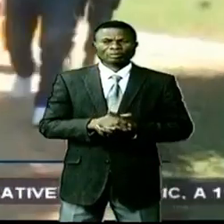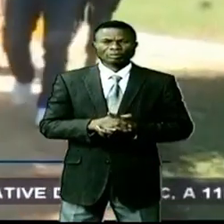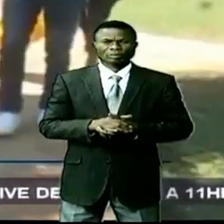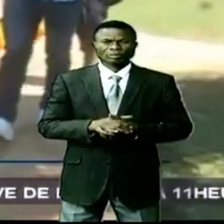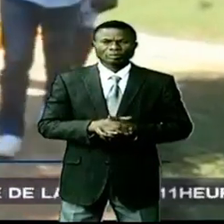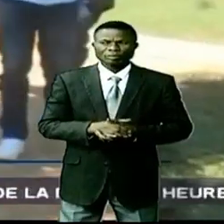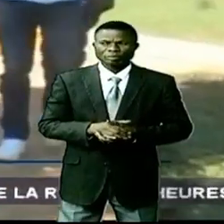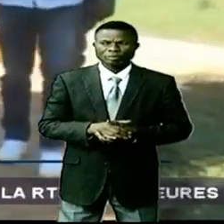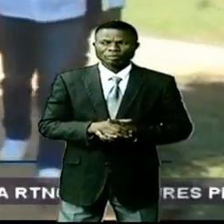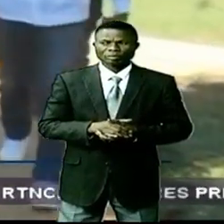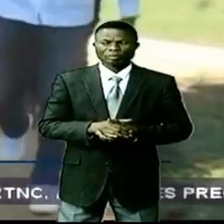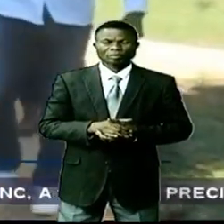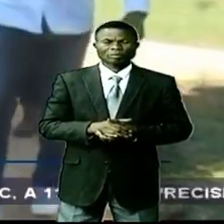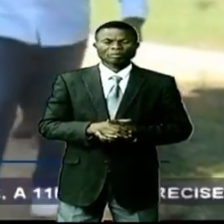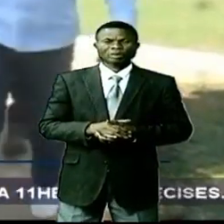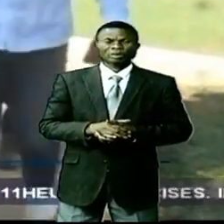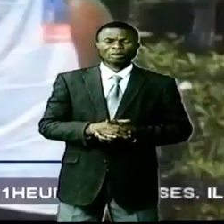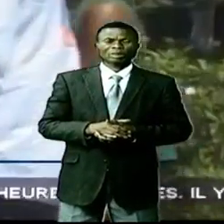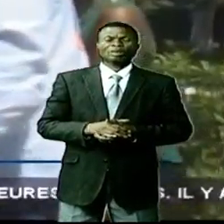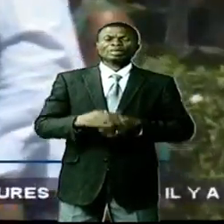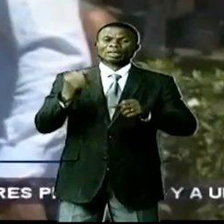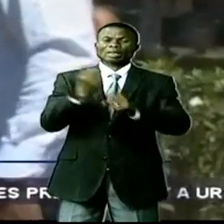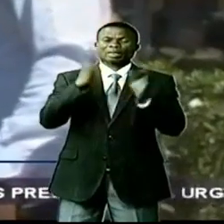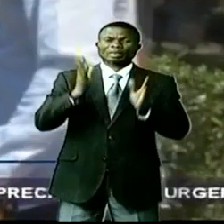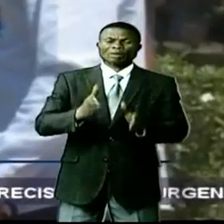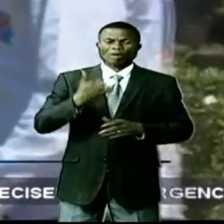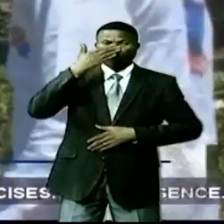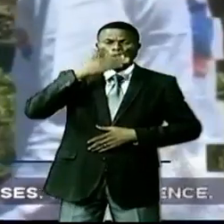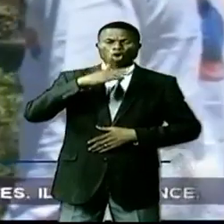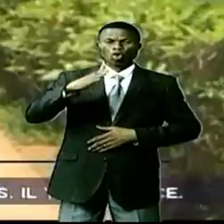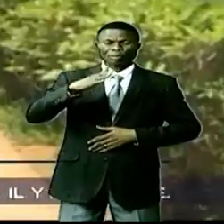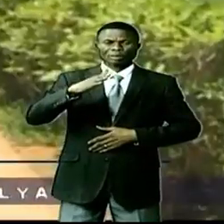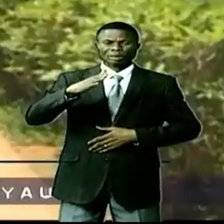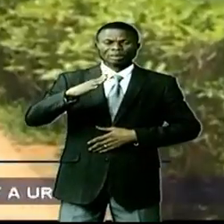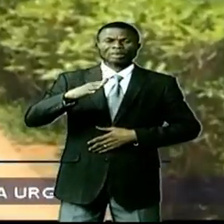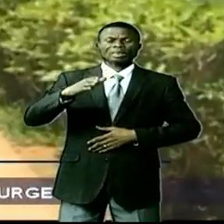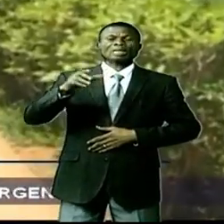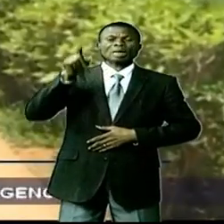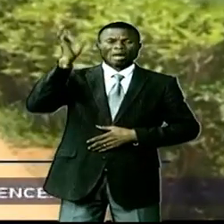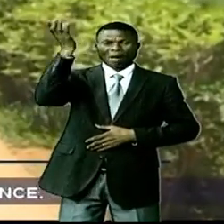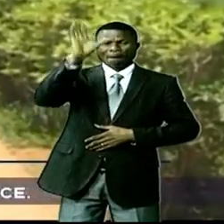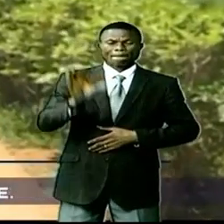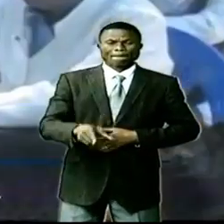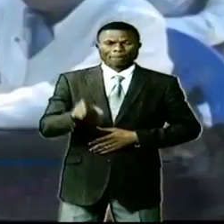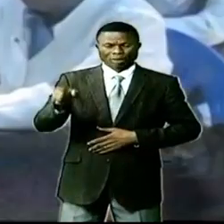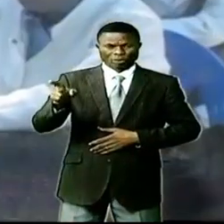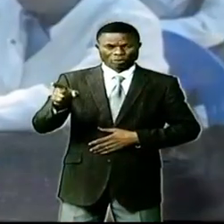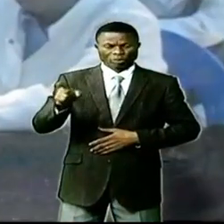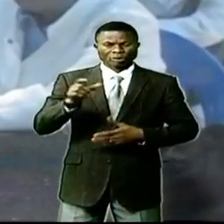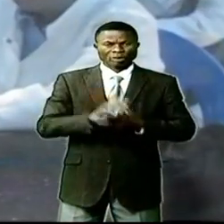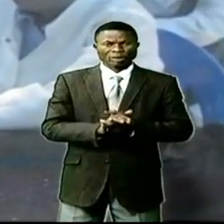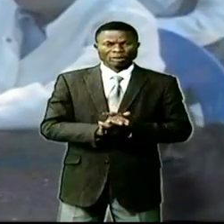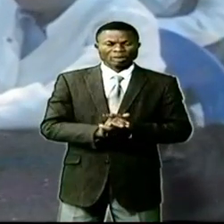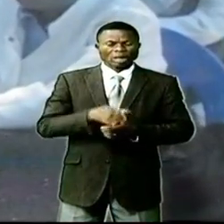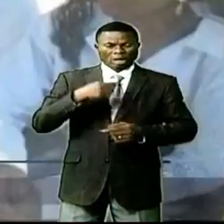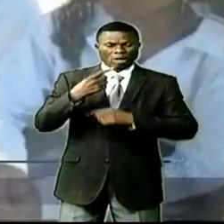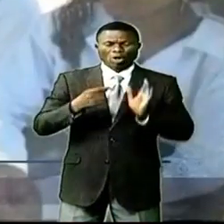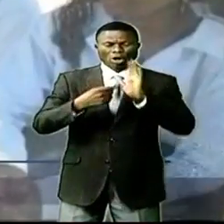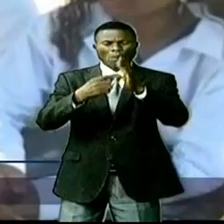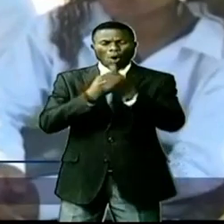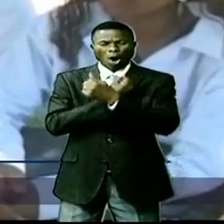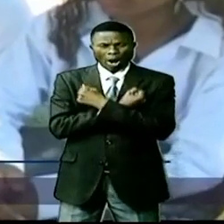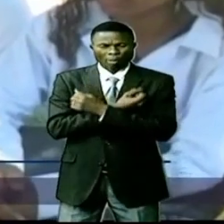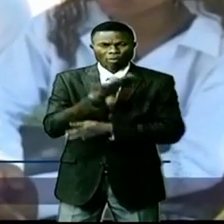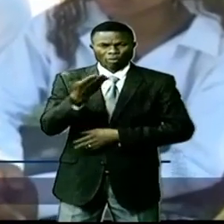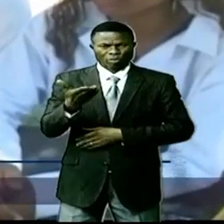Le représentant personnel du chef de l'État à l'hôpital général de référence de Kimpese au Congo central est un hélas de solidarité.